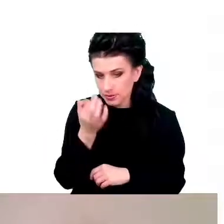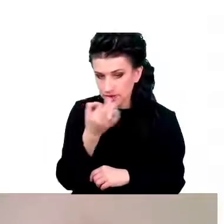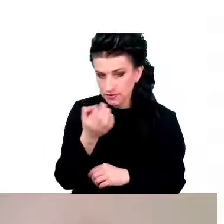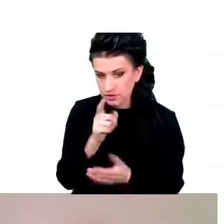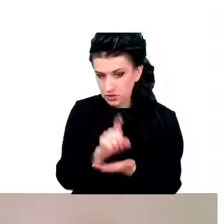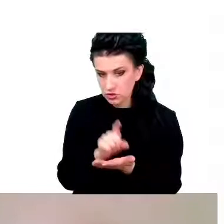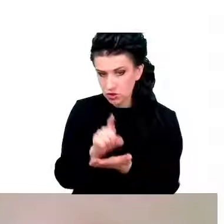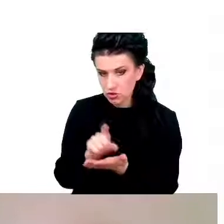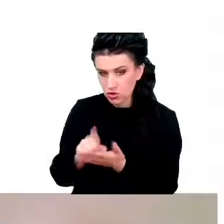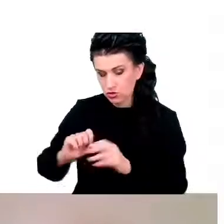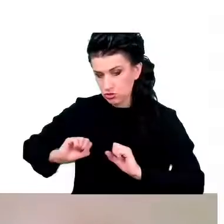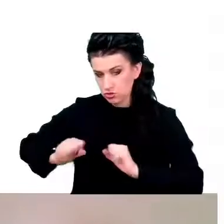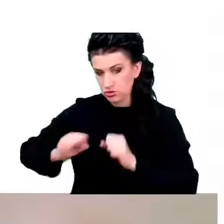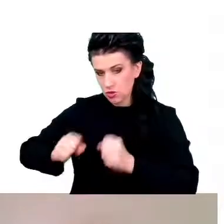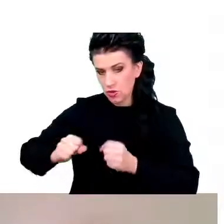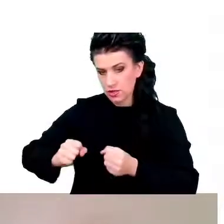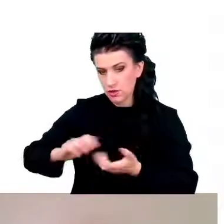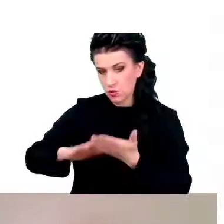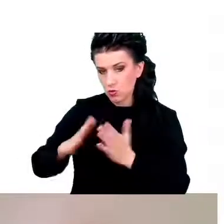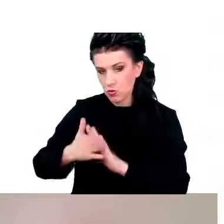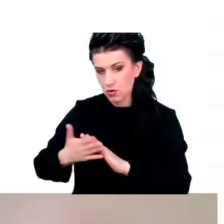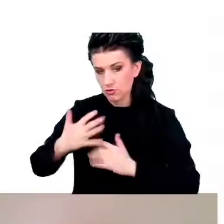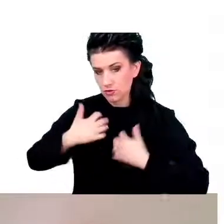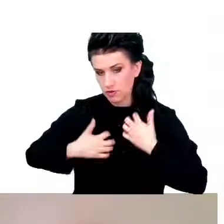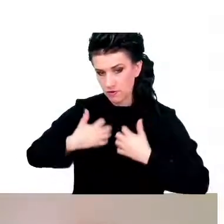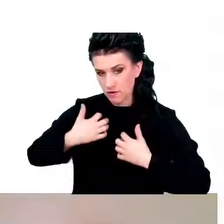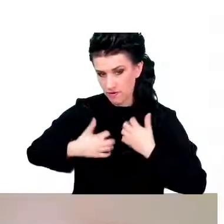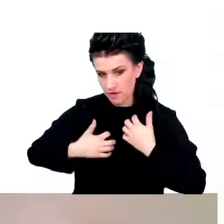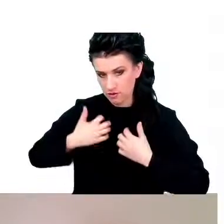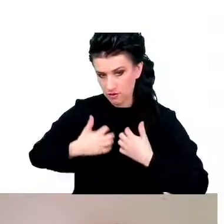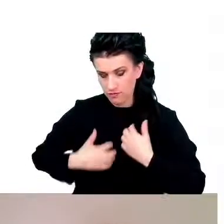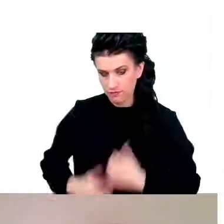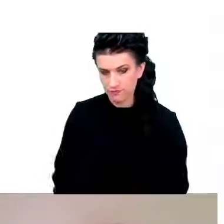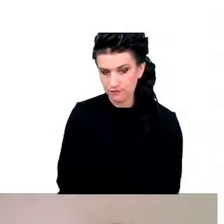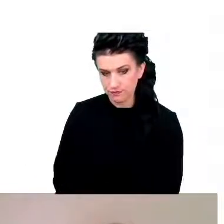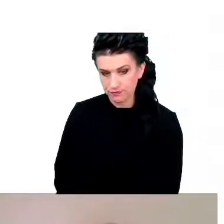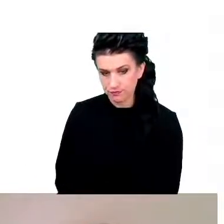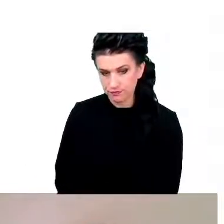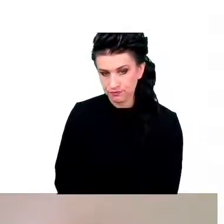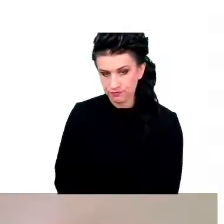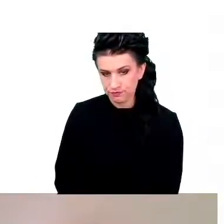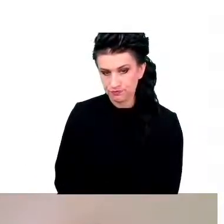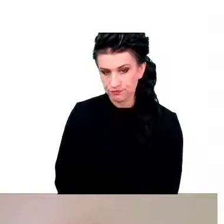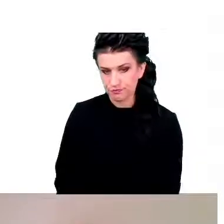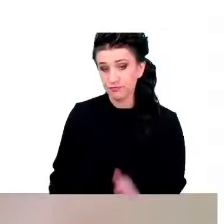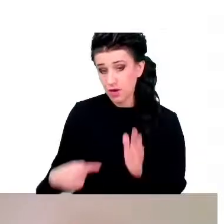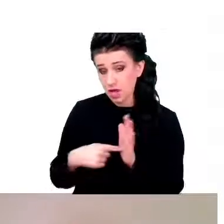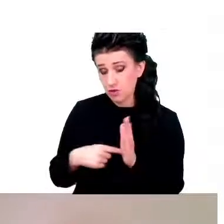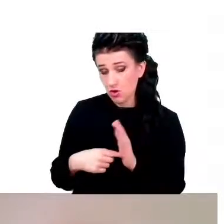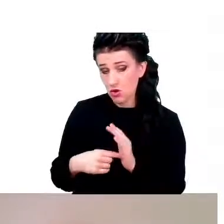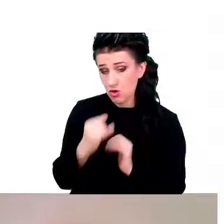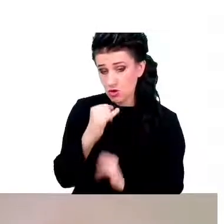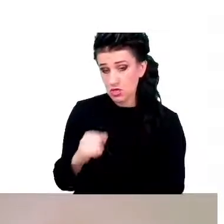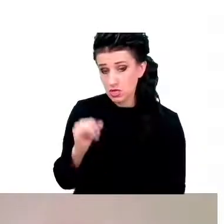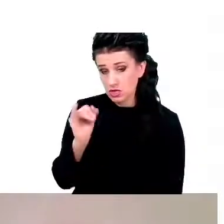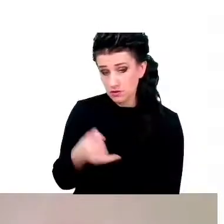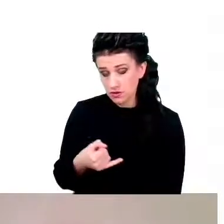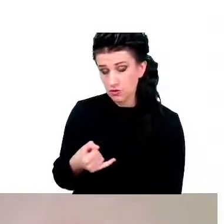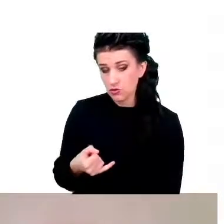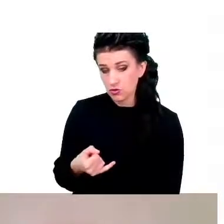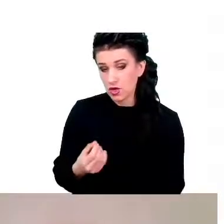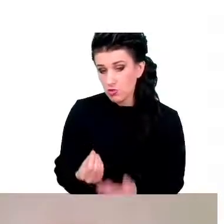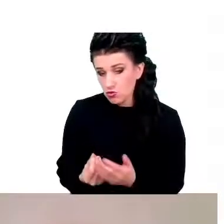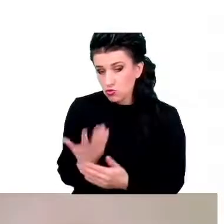znaczy działania układu nerwowego i to w pewnym sensie likwiduje źródło stanu